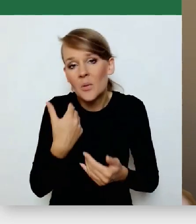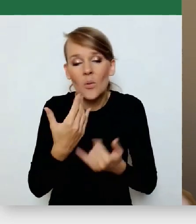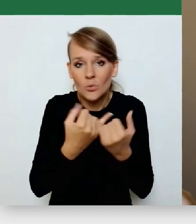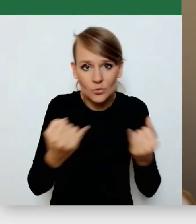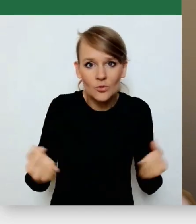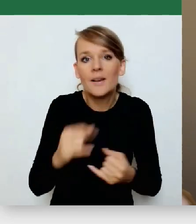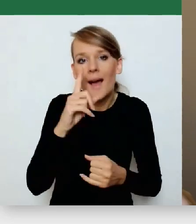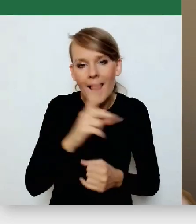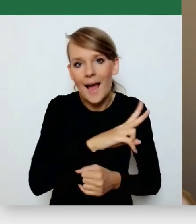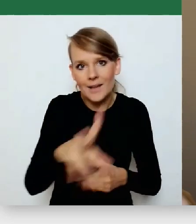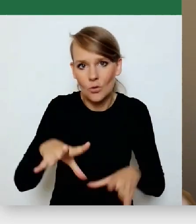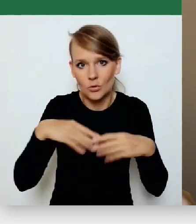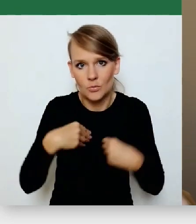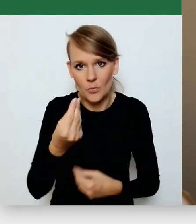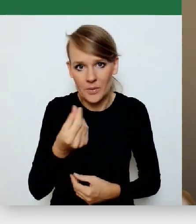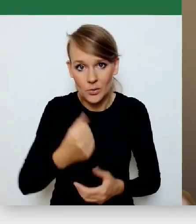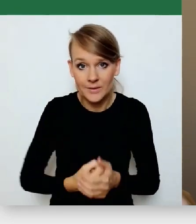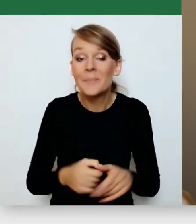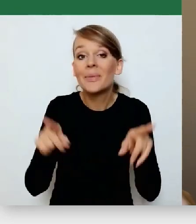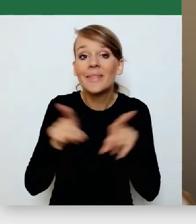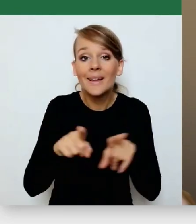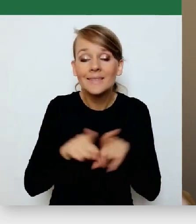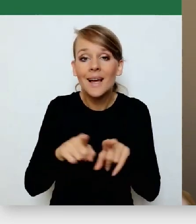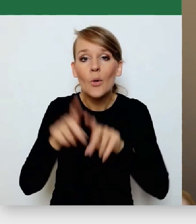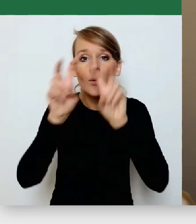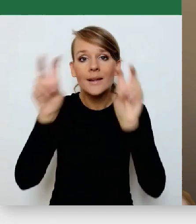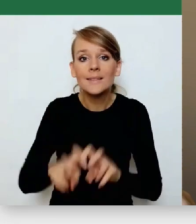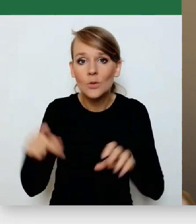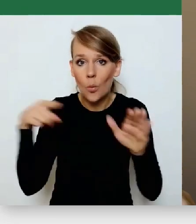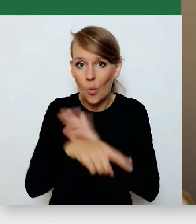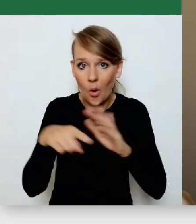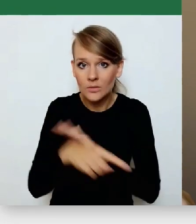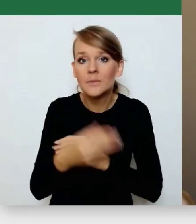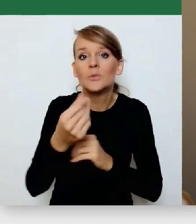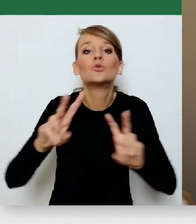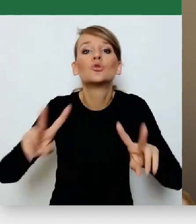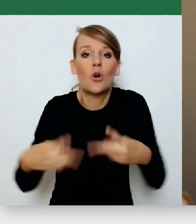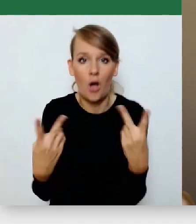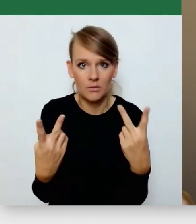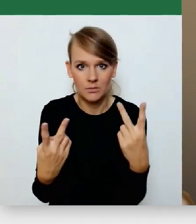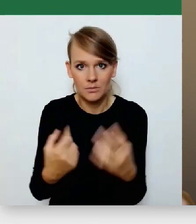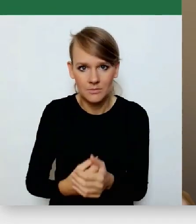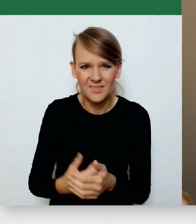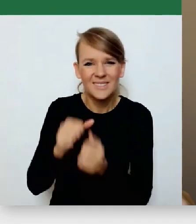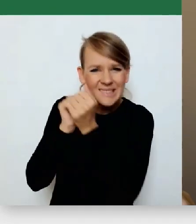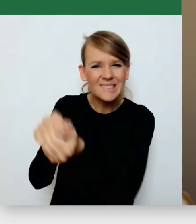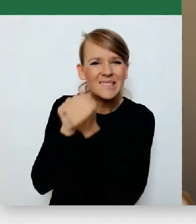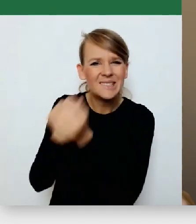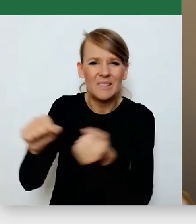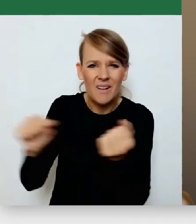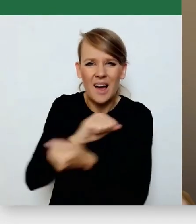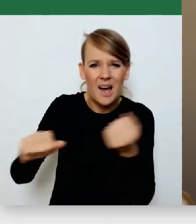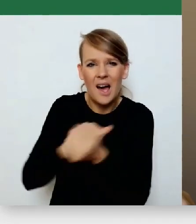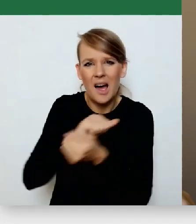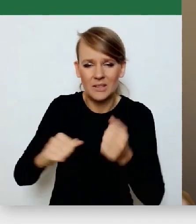Tak samo było z kryzysem uchodźczym. Te środki finansowe nie wzięły się same. One zostały wywalczone i to, że